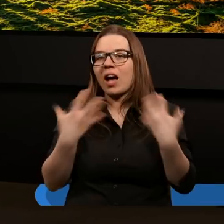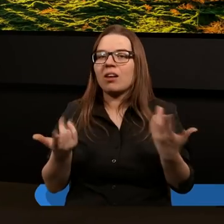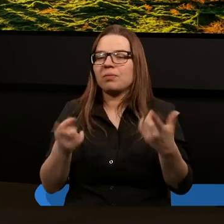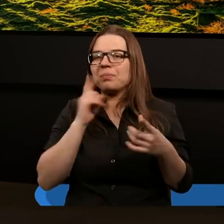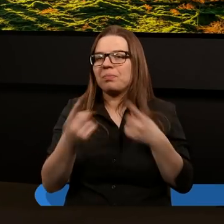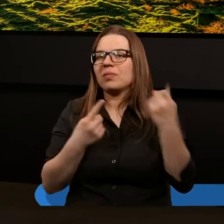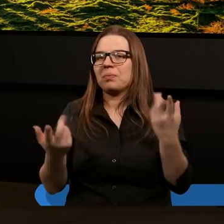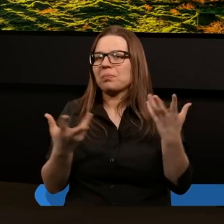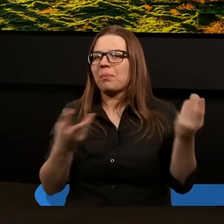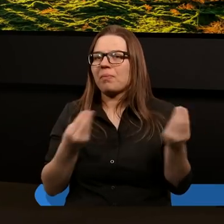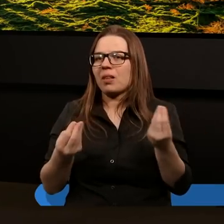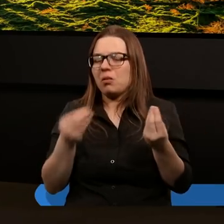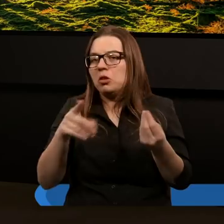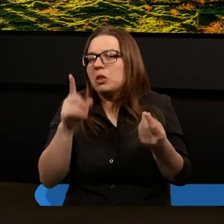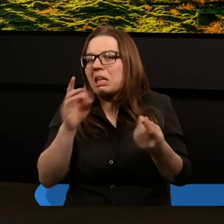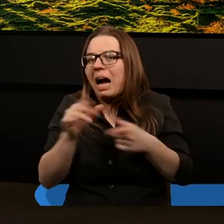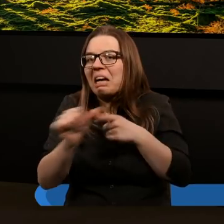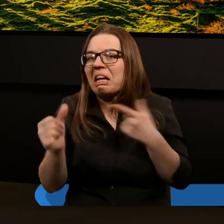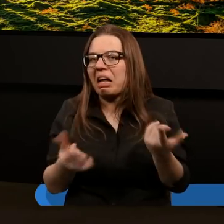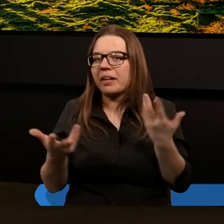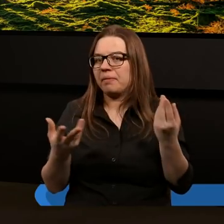naprawdę, że to, co Bóg mówi, to się spełnia.